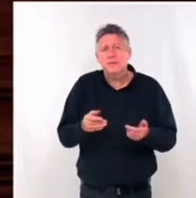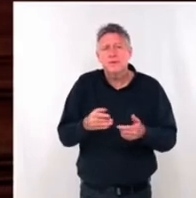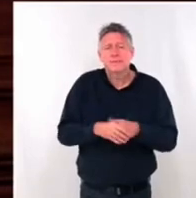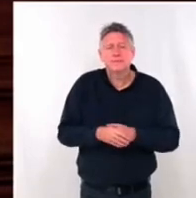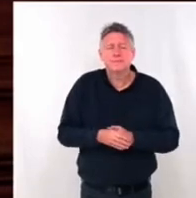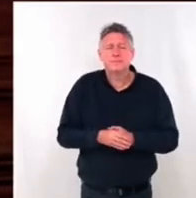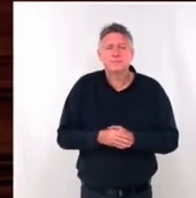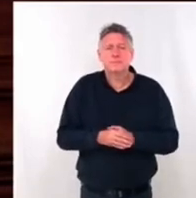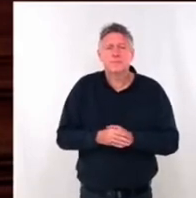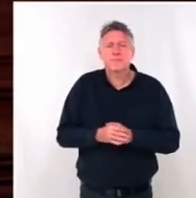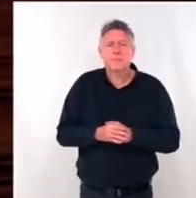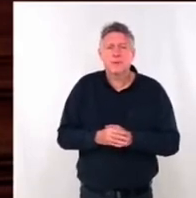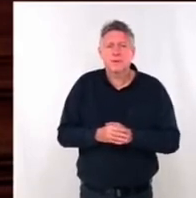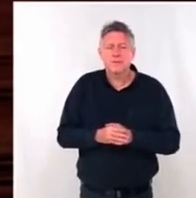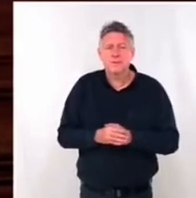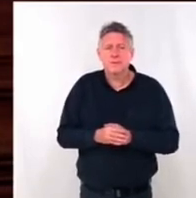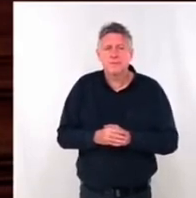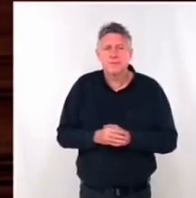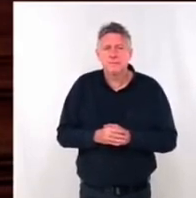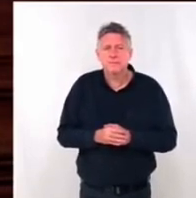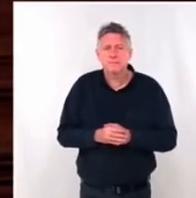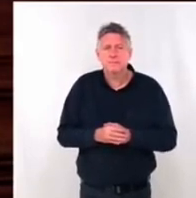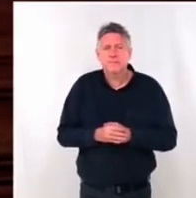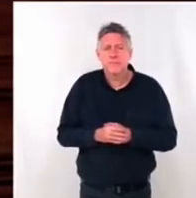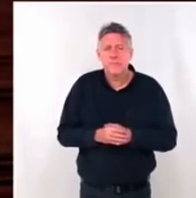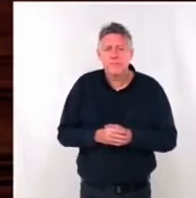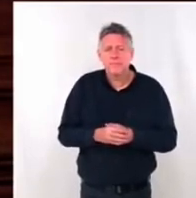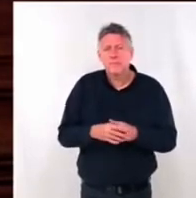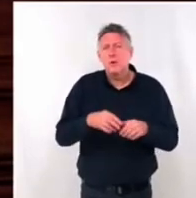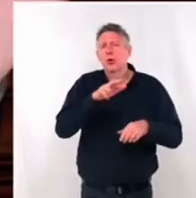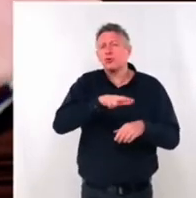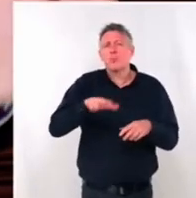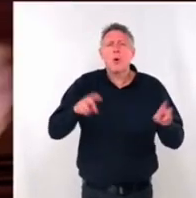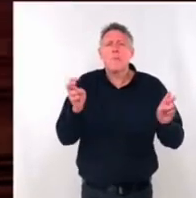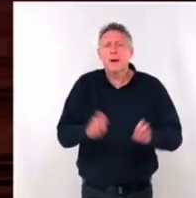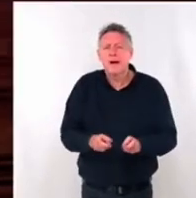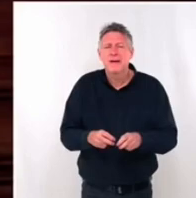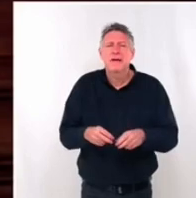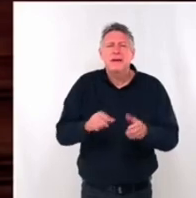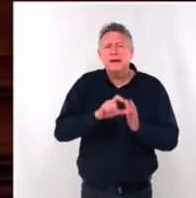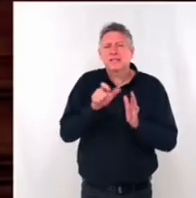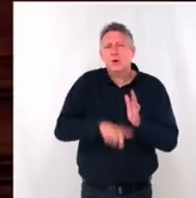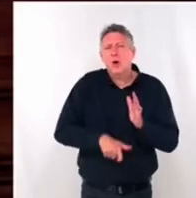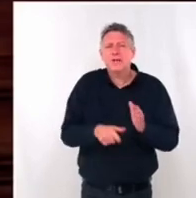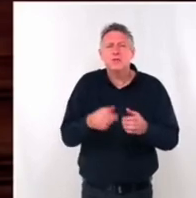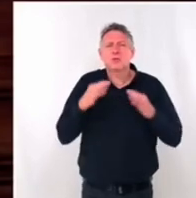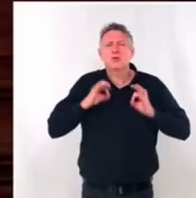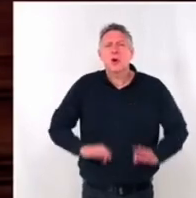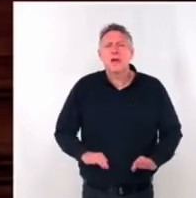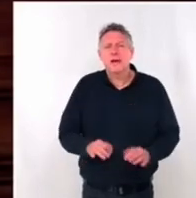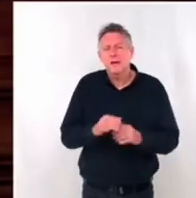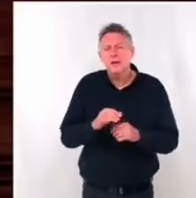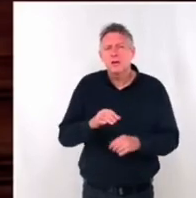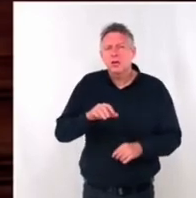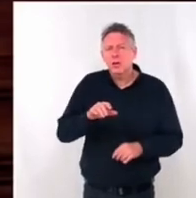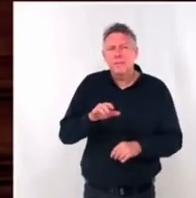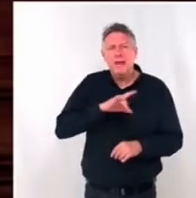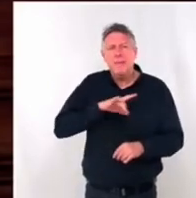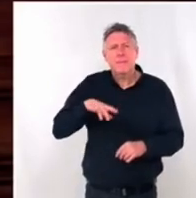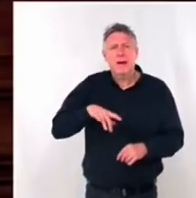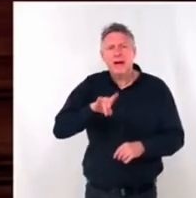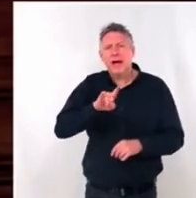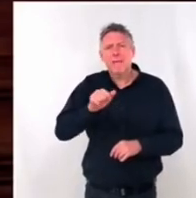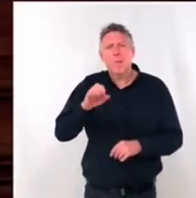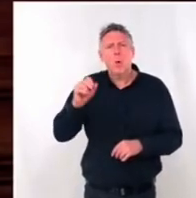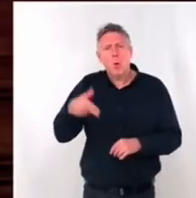logements, on en a longuement parlé au dernier conseil, qui est au plus bas. Et puis la restauration scolaire, cela a été évoqué par ma collègue Géraldine Amourou. Moi, me rappelle, vous nous avez